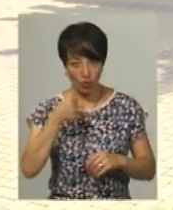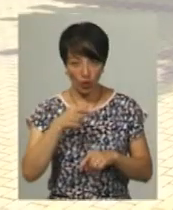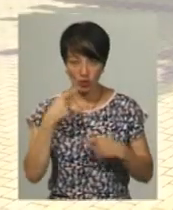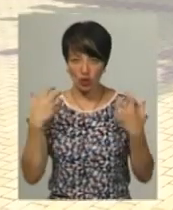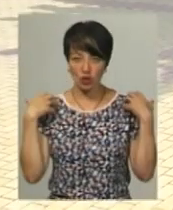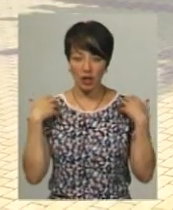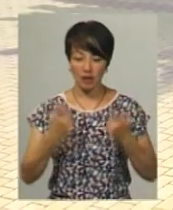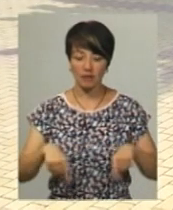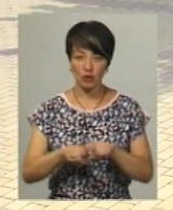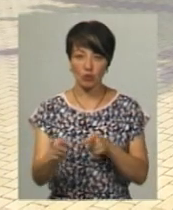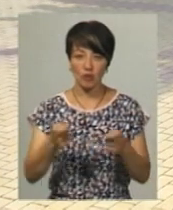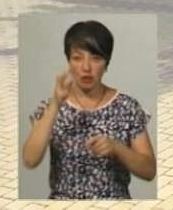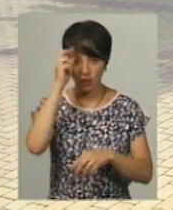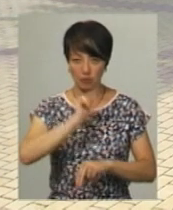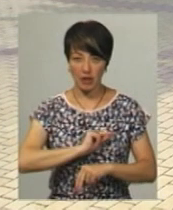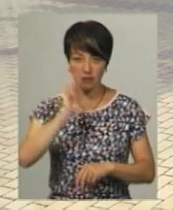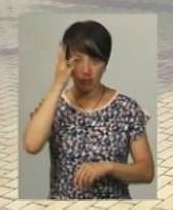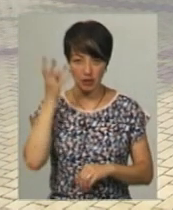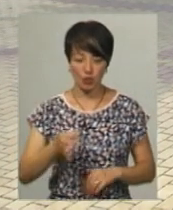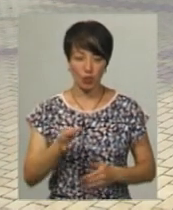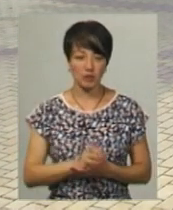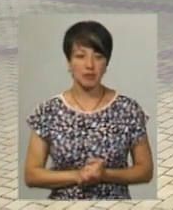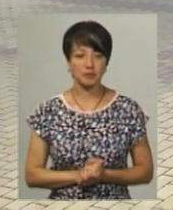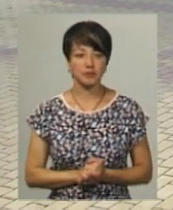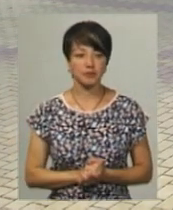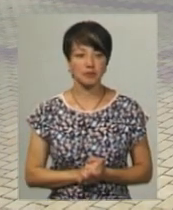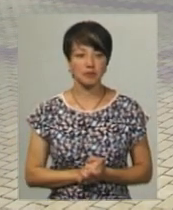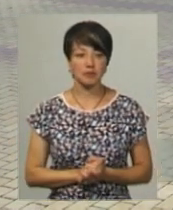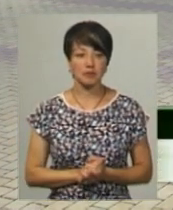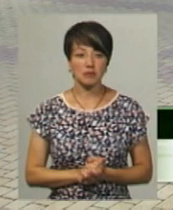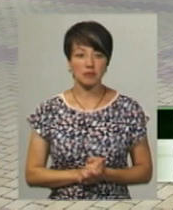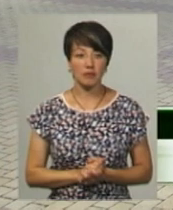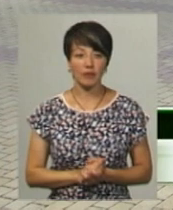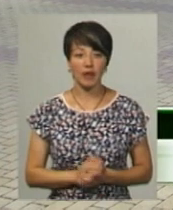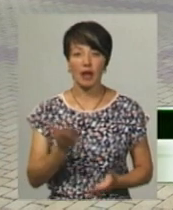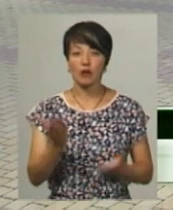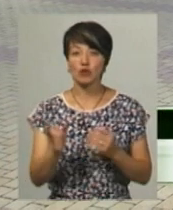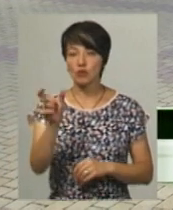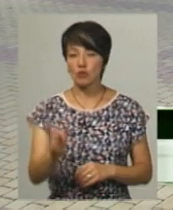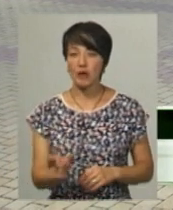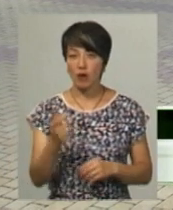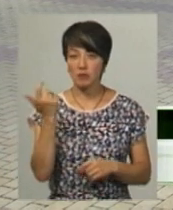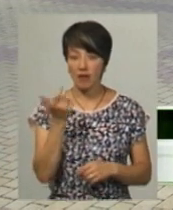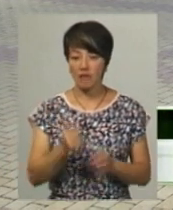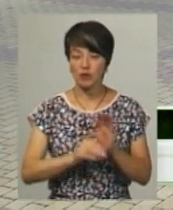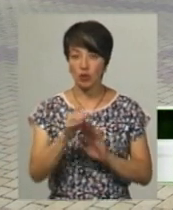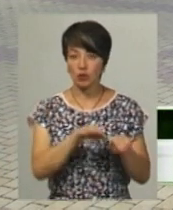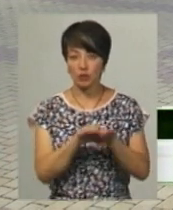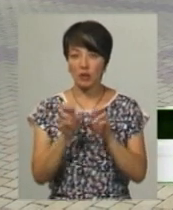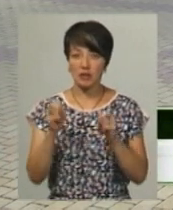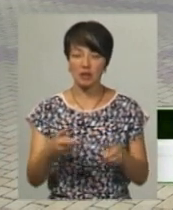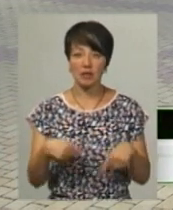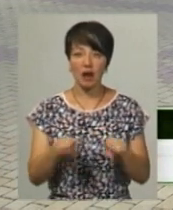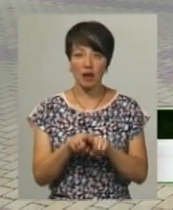каже начальник відділу управління держпраці в Хмельницькій області Валерій Закотянський. Якщо суб'єкт господарювання відносяться до високого ступеню ризику, такий суб'єкт